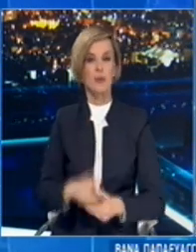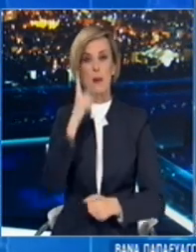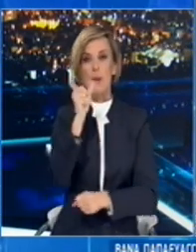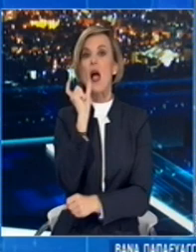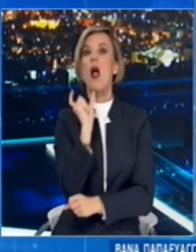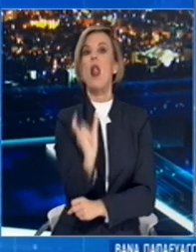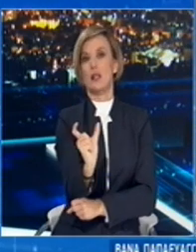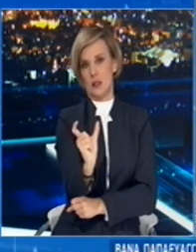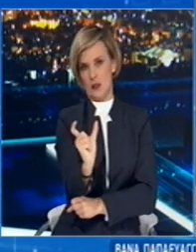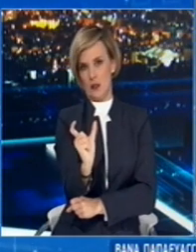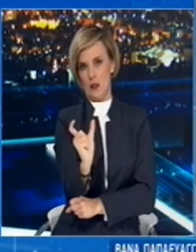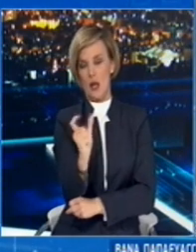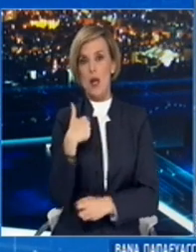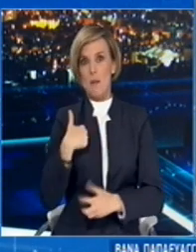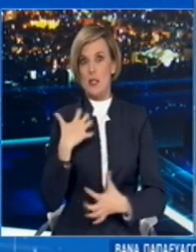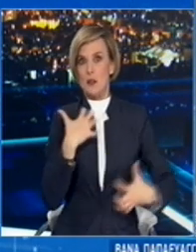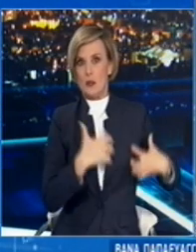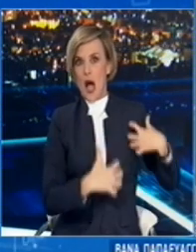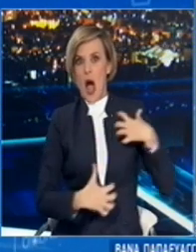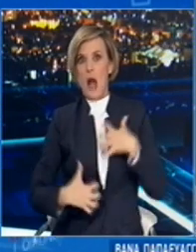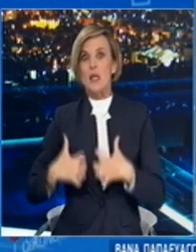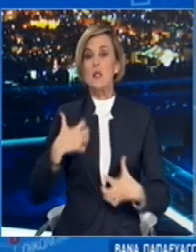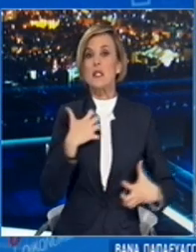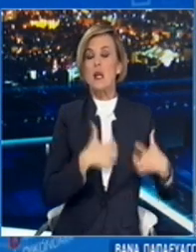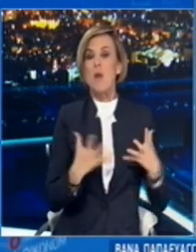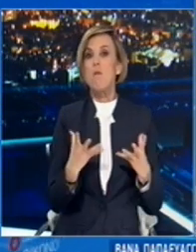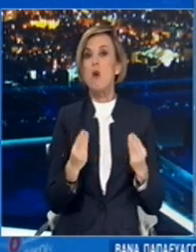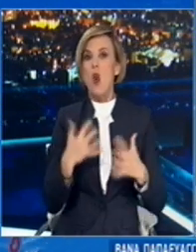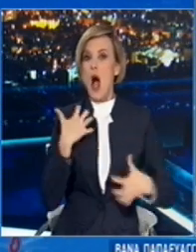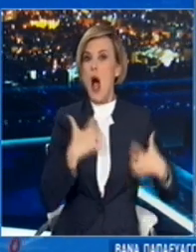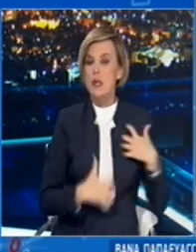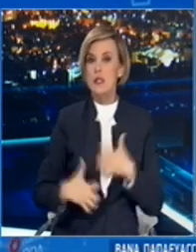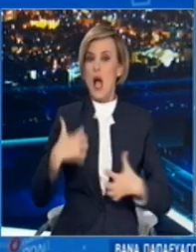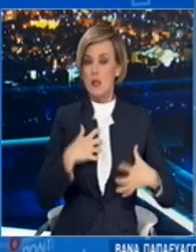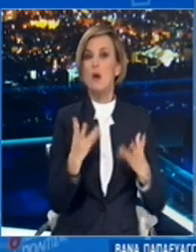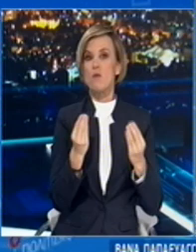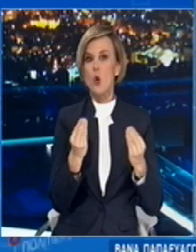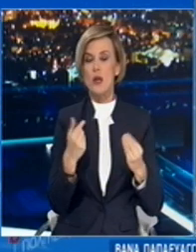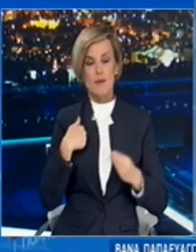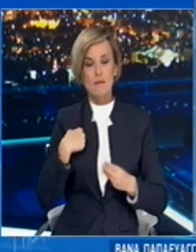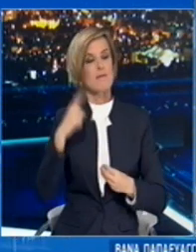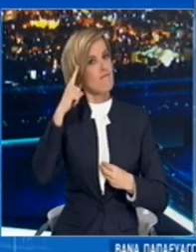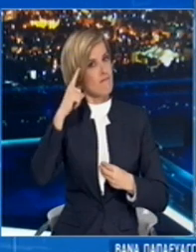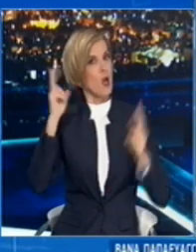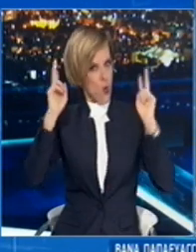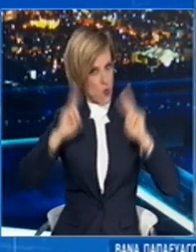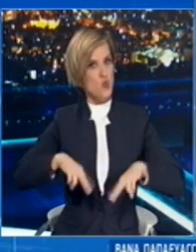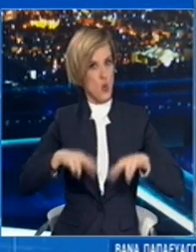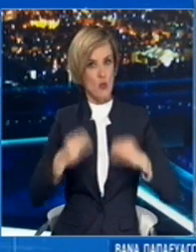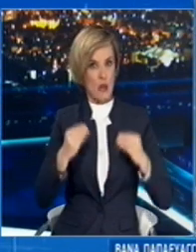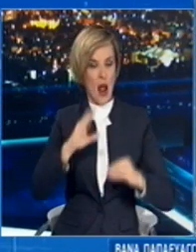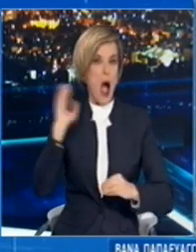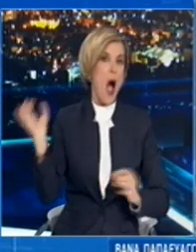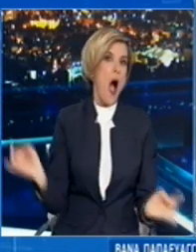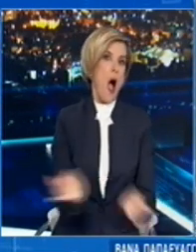μας εκφράζει όλους. Ανησυχούμε. Ανησυχούμε πολύ. Πραγματικά ανησυχούμε γιατί γνωρίζουμε καλά ότι αν δεν τηρηθούν